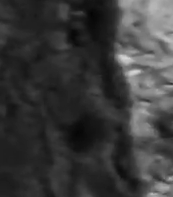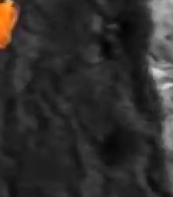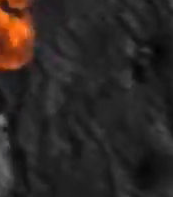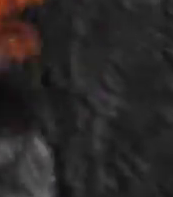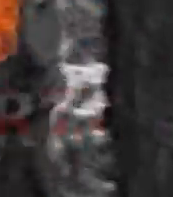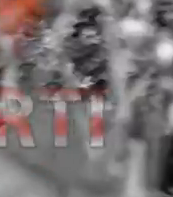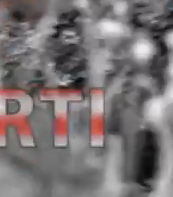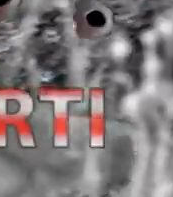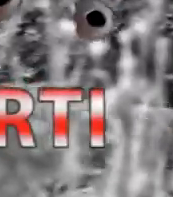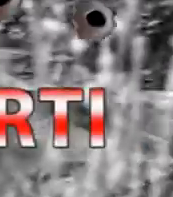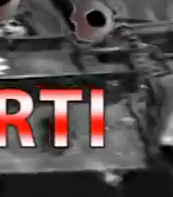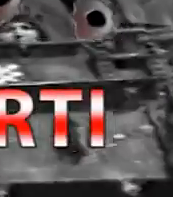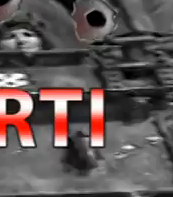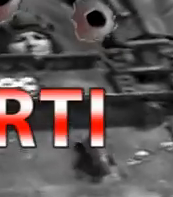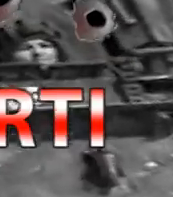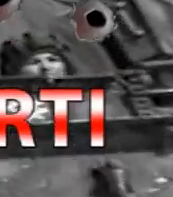Muzika